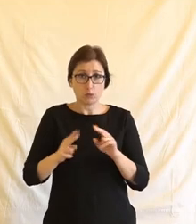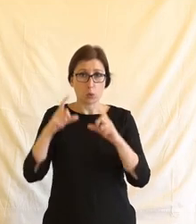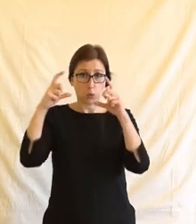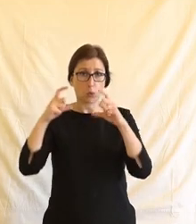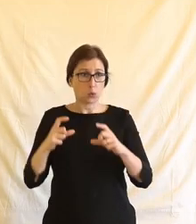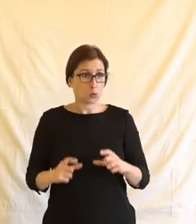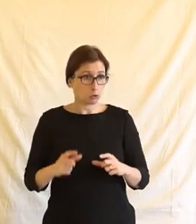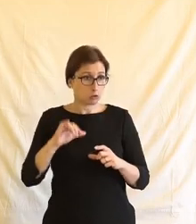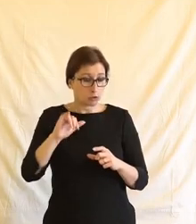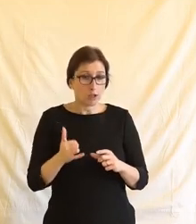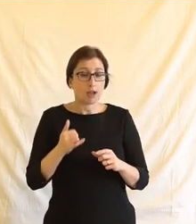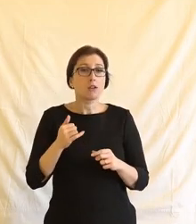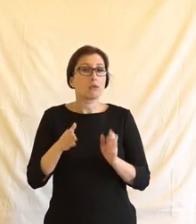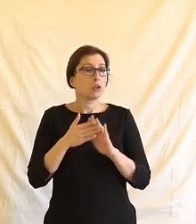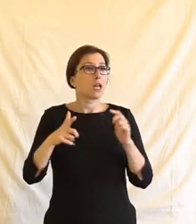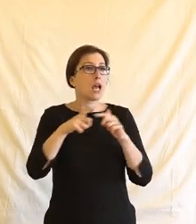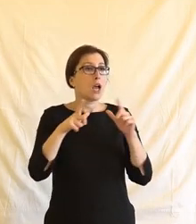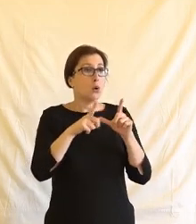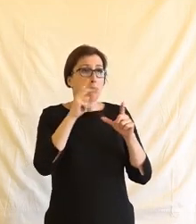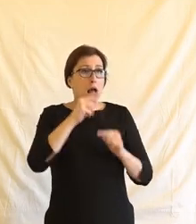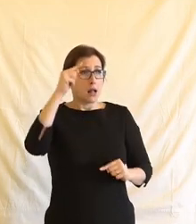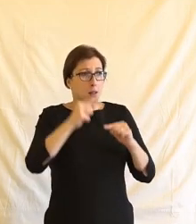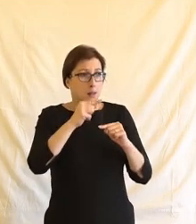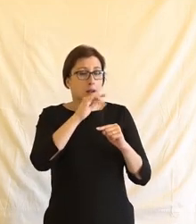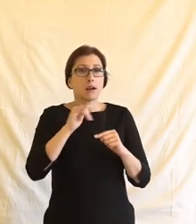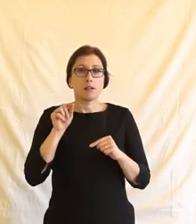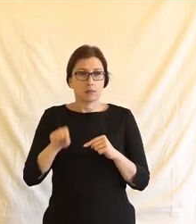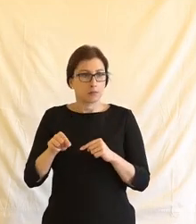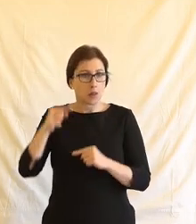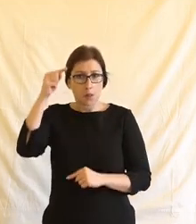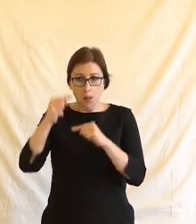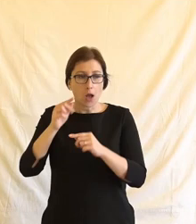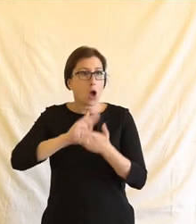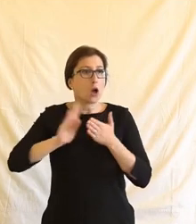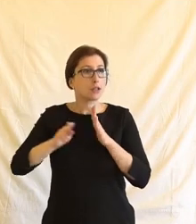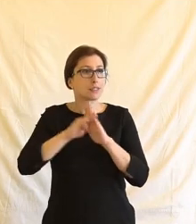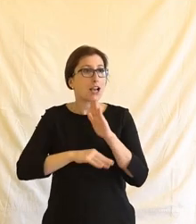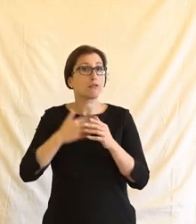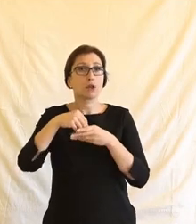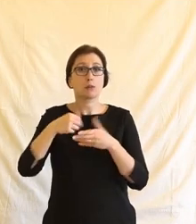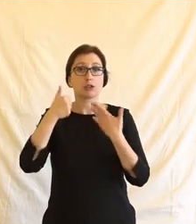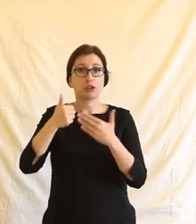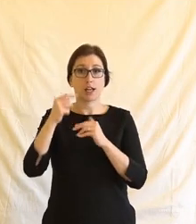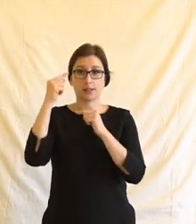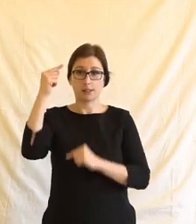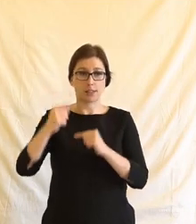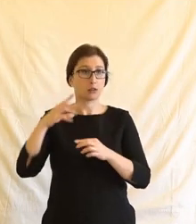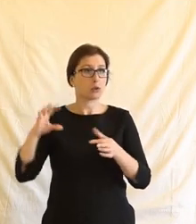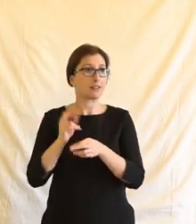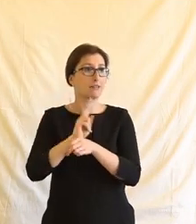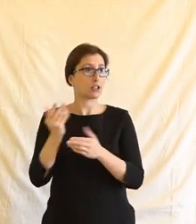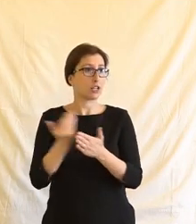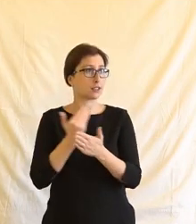na té úrovni Rady Evropy taky jsou ty dokumenty stručné, ale opravdu udělat ad hoc zákon o šesti paragrafech jenom na dezinformace